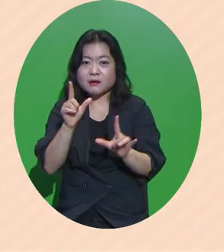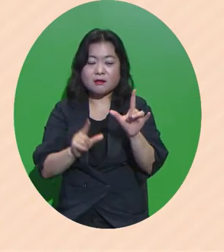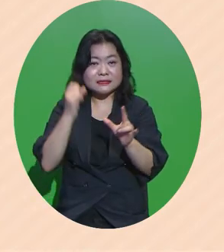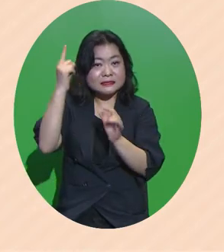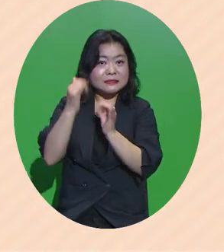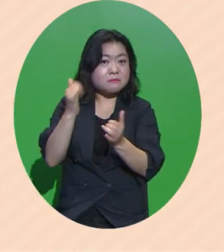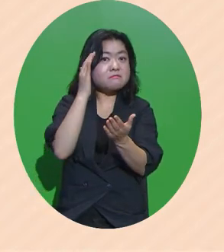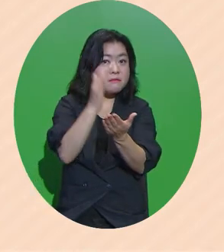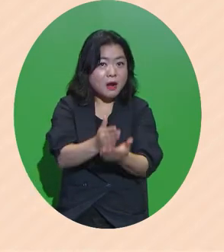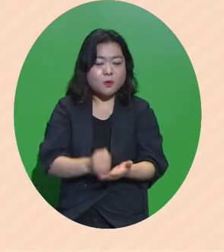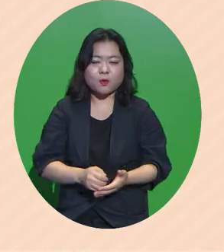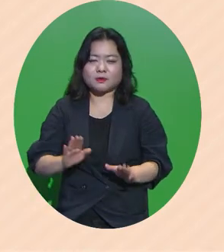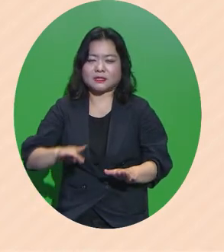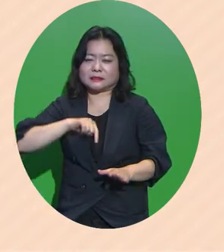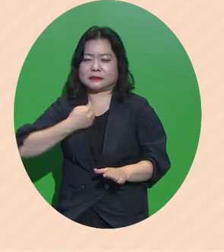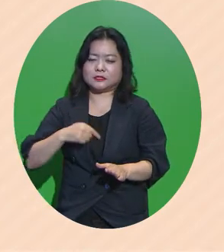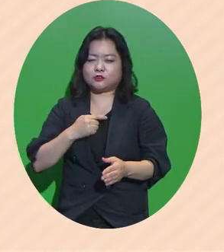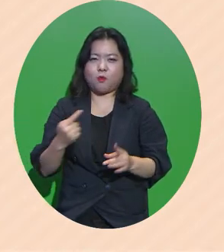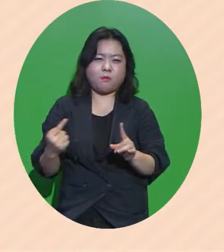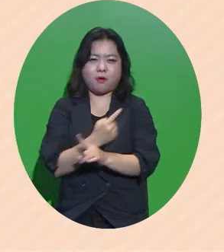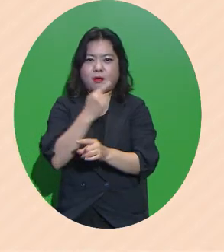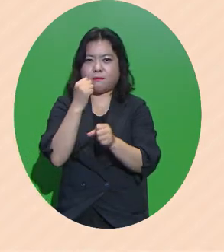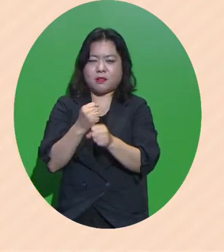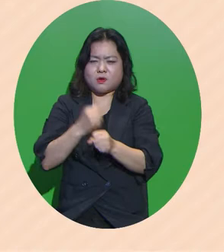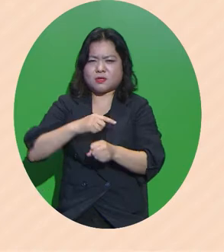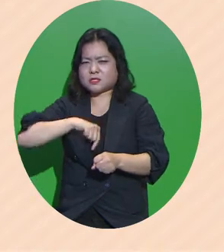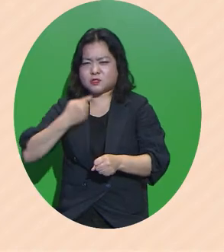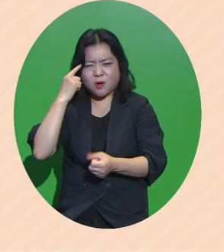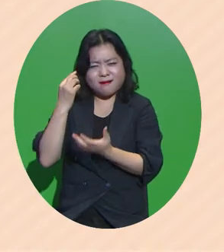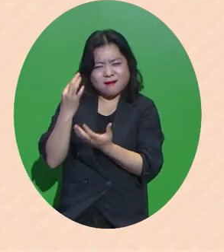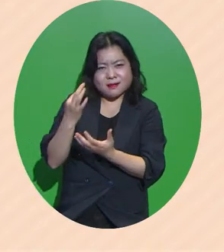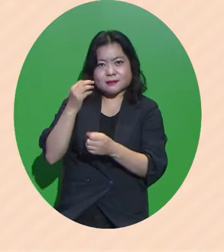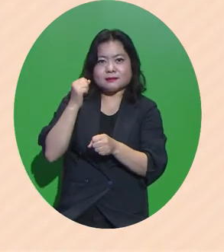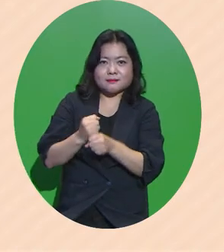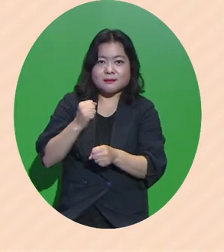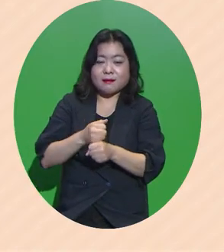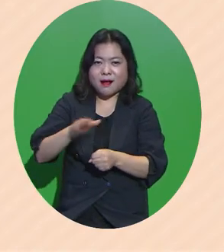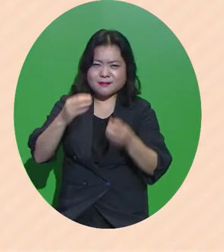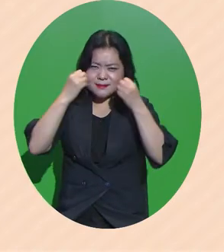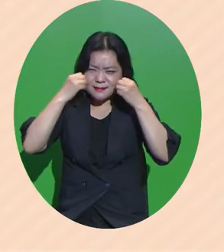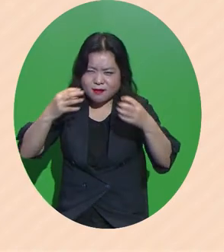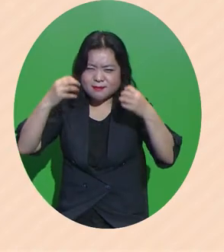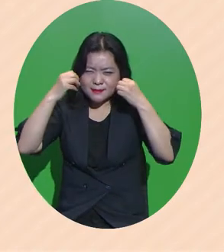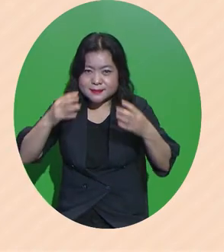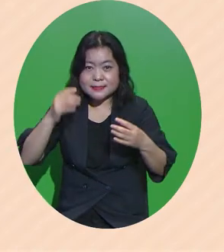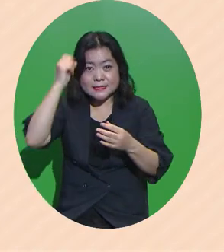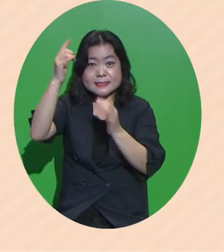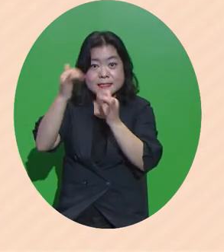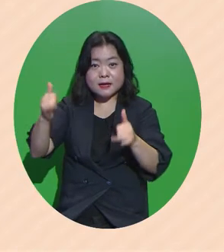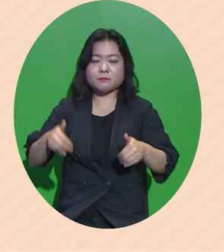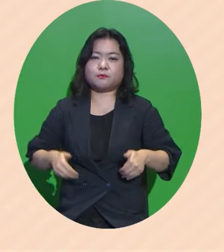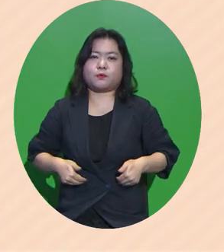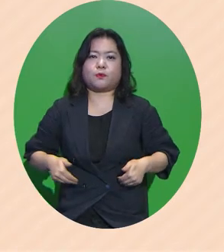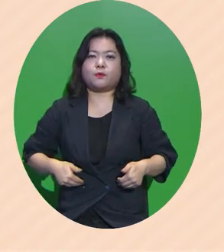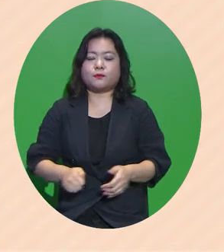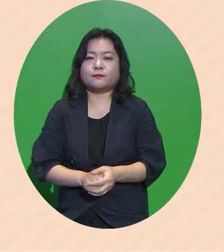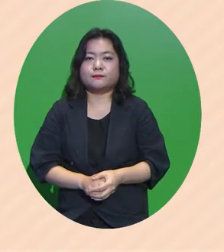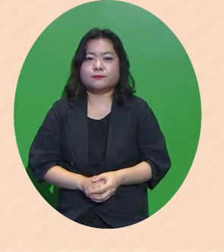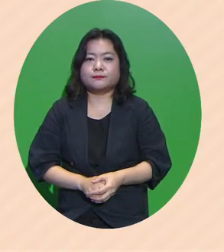아니고 이제는 스스로 변화를 만들어 나가고 스스로 가치를 창출하는 혁신 인재가 요구되고 있습니다